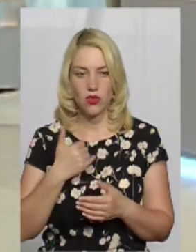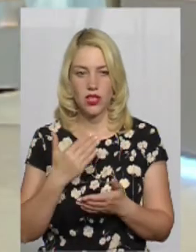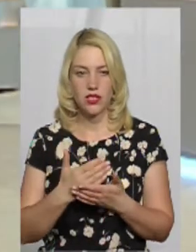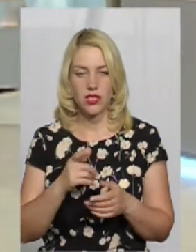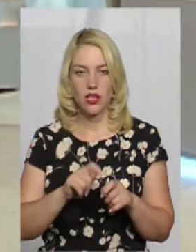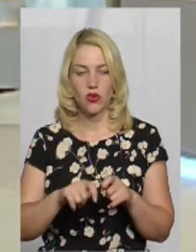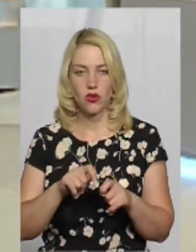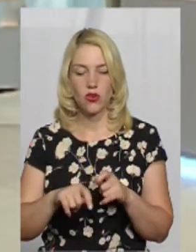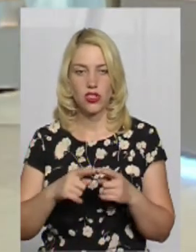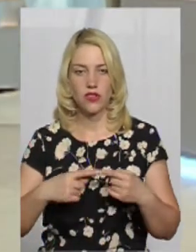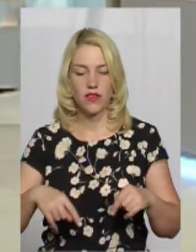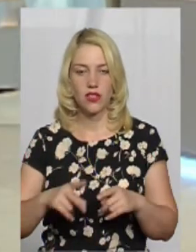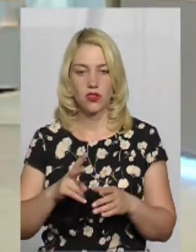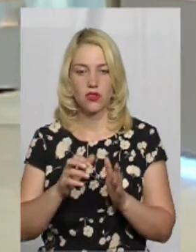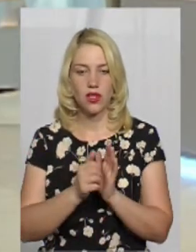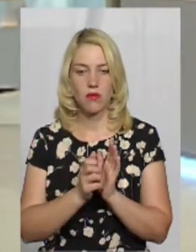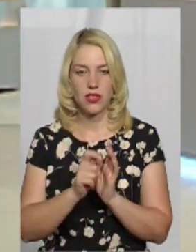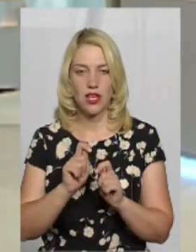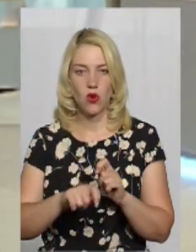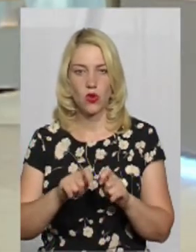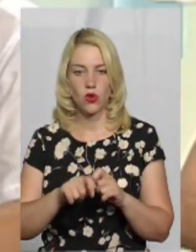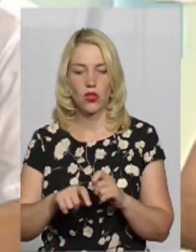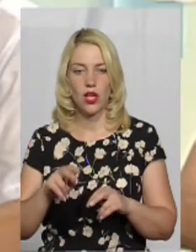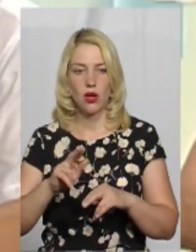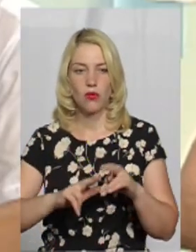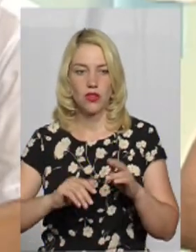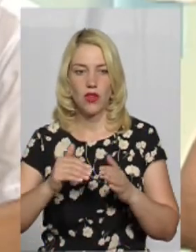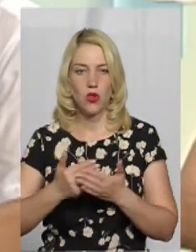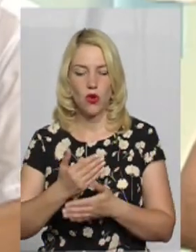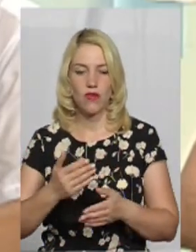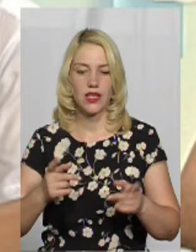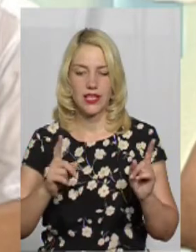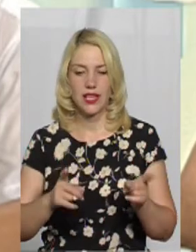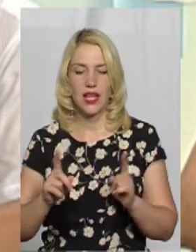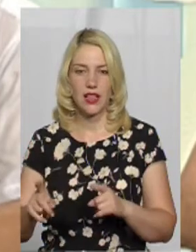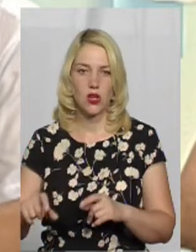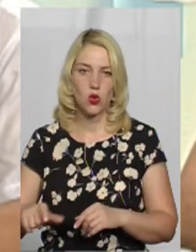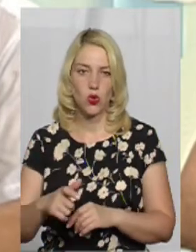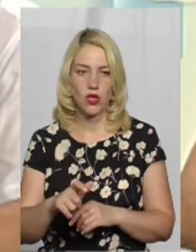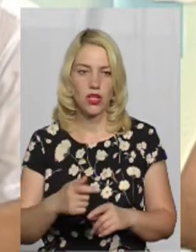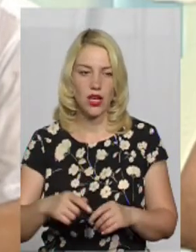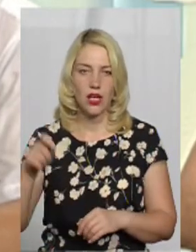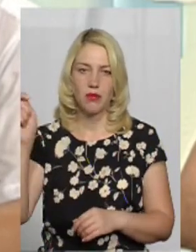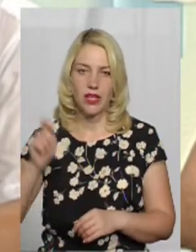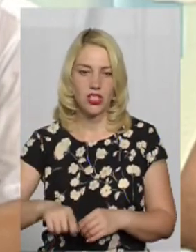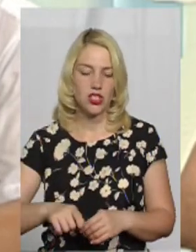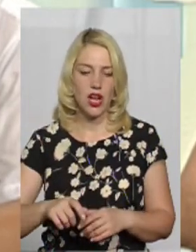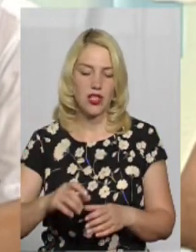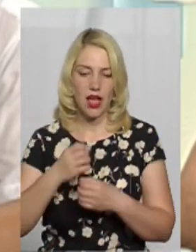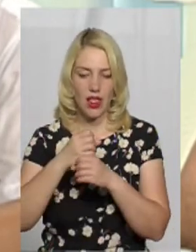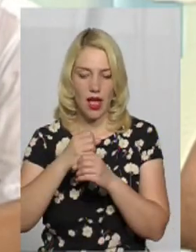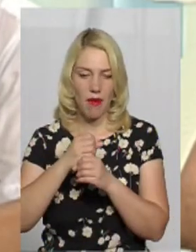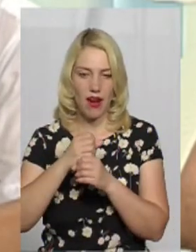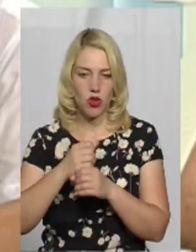є контролюючий відділ, який займається контролем будівництва нових ділян у доріг. Приїжджають лабораторії, інші